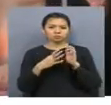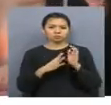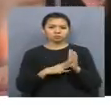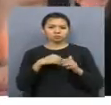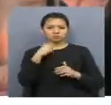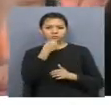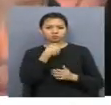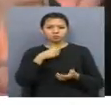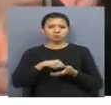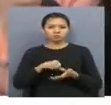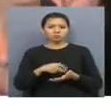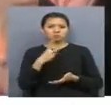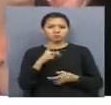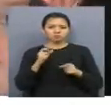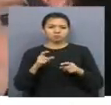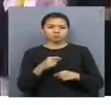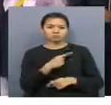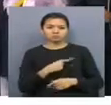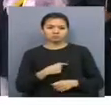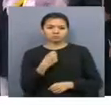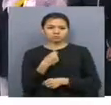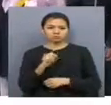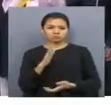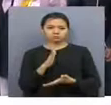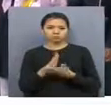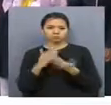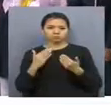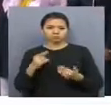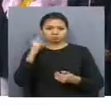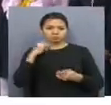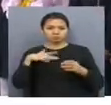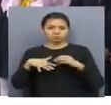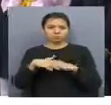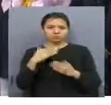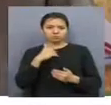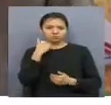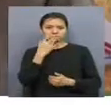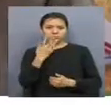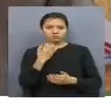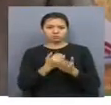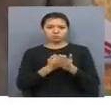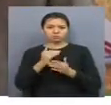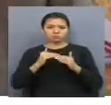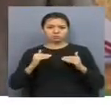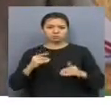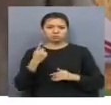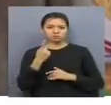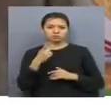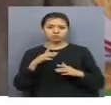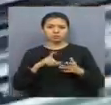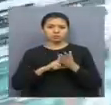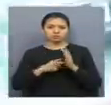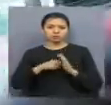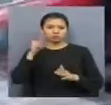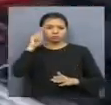күліктер арасында екі алтын белгеге кері бар. Айта кетугерек, Қазақстан бойынша бейіл 400 мұңын астан бүлдіршін бірінші сыныпқа қағадан